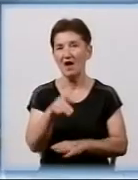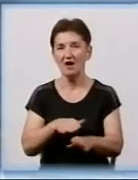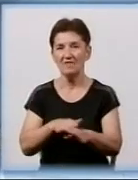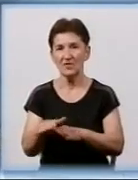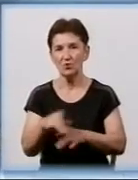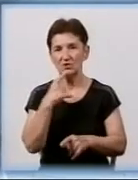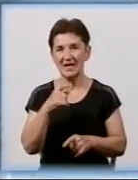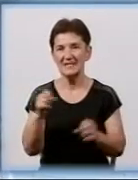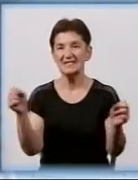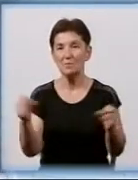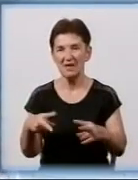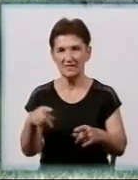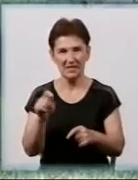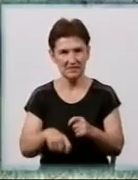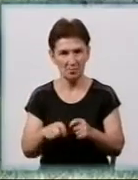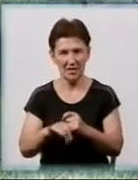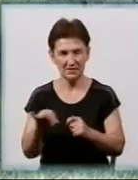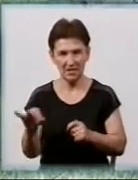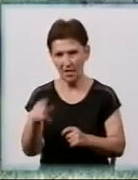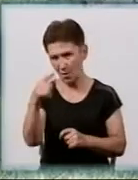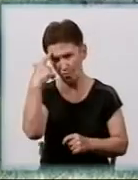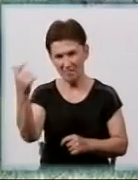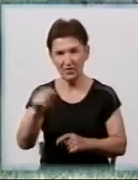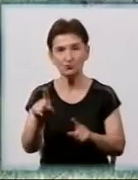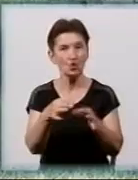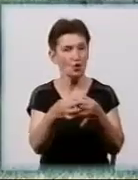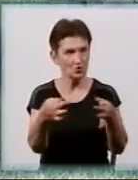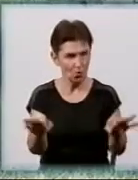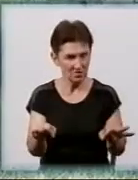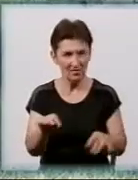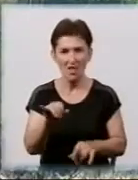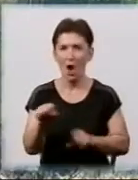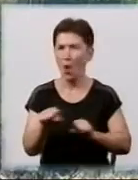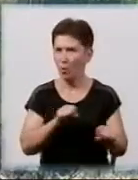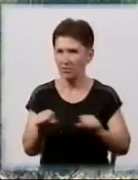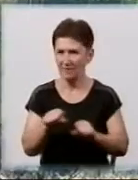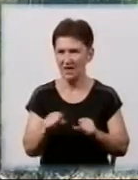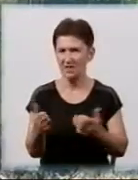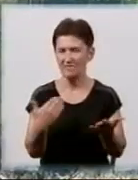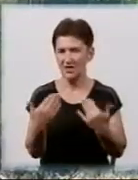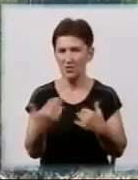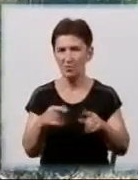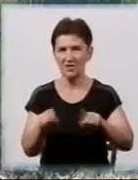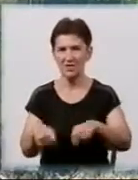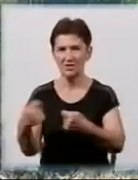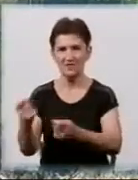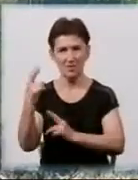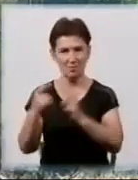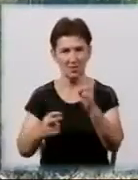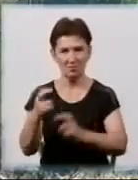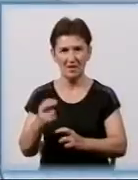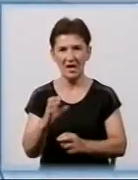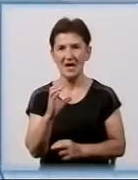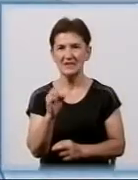спецінспекції міськради Олександр Брюховецький повідомив, що дозвіл на вирубку управління земельних відносин міськради надавало підприємству «Сервіс